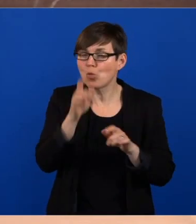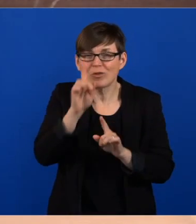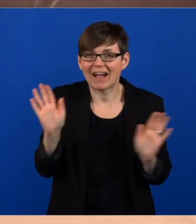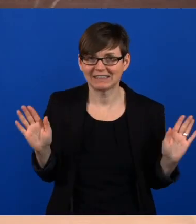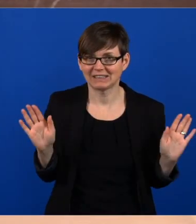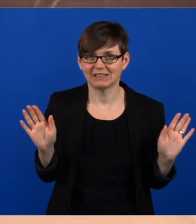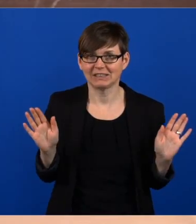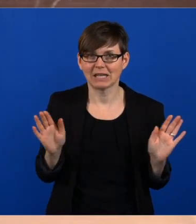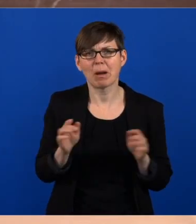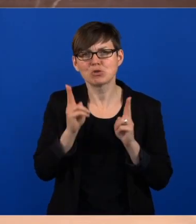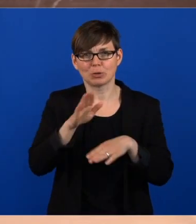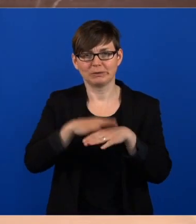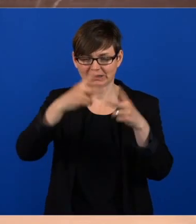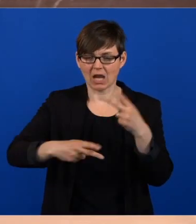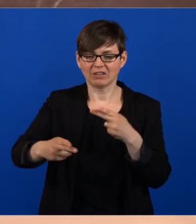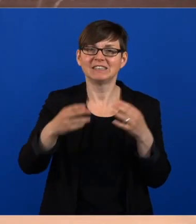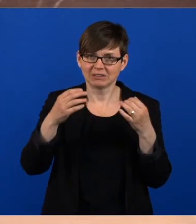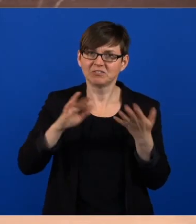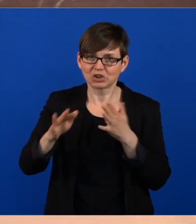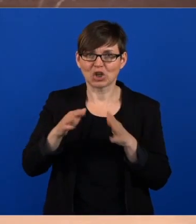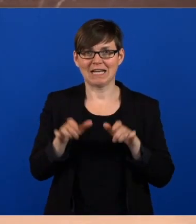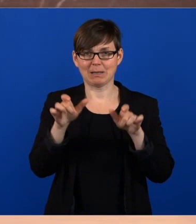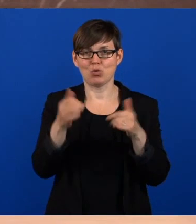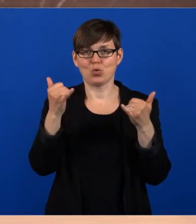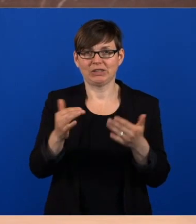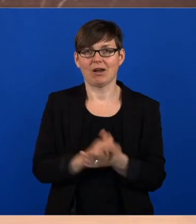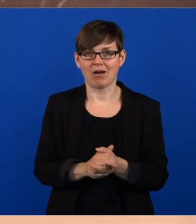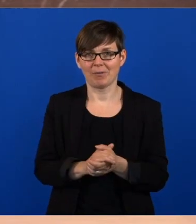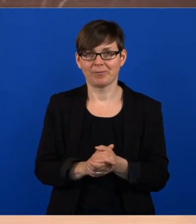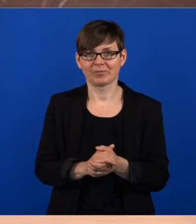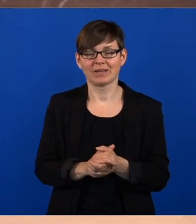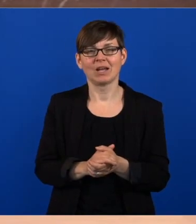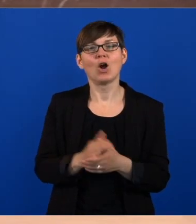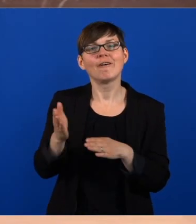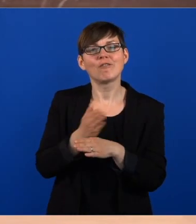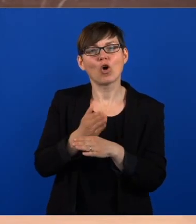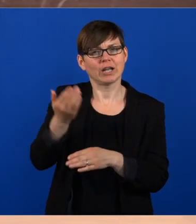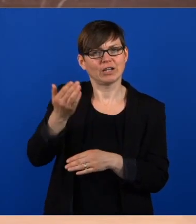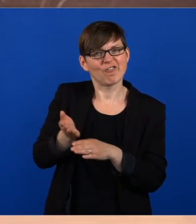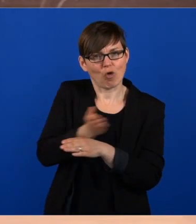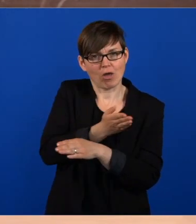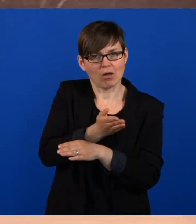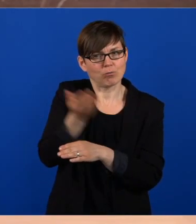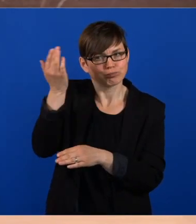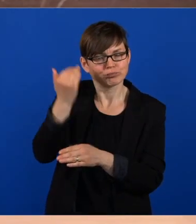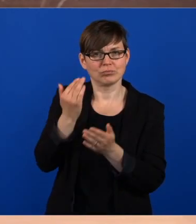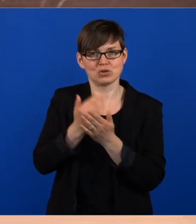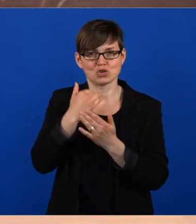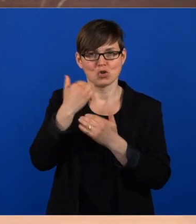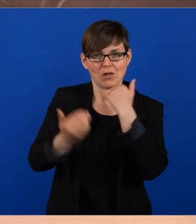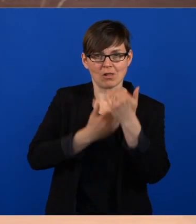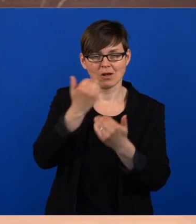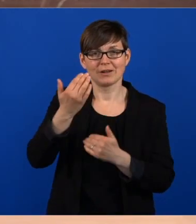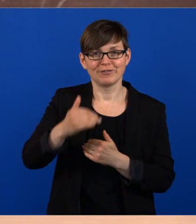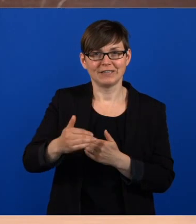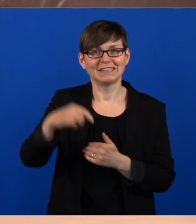das sicher erst später. Wir haben vor dem Wochenende bereits berichtet, dass wir zunächst einmal beginnen damit, auch in